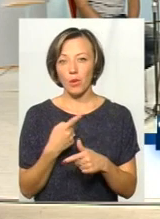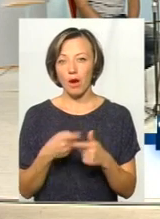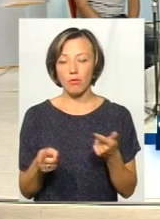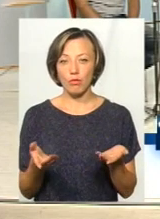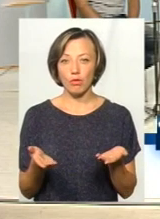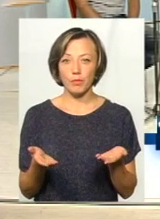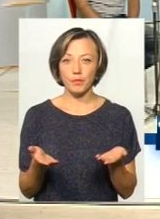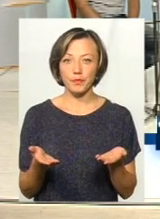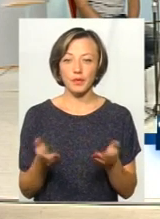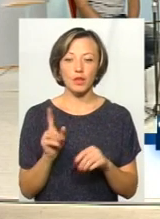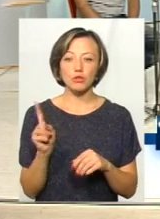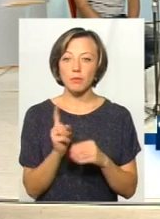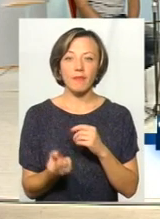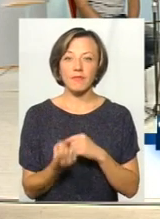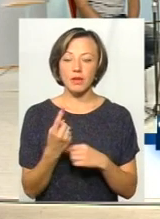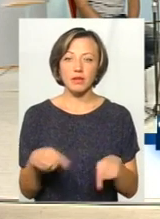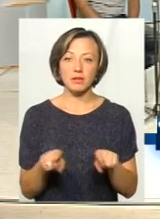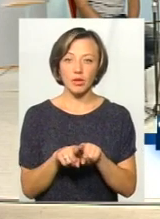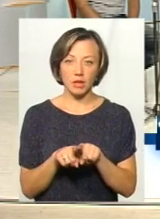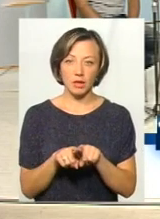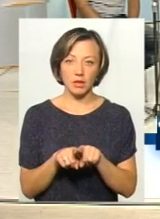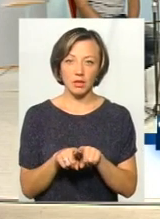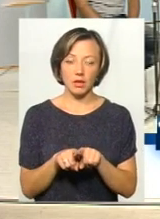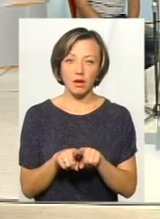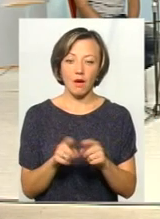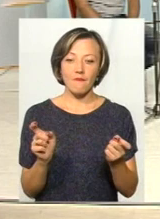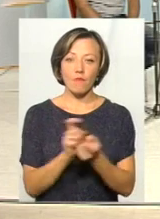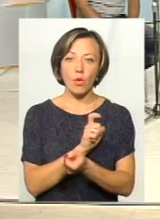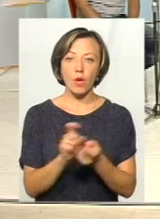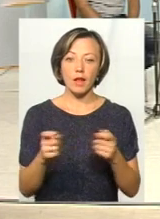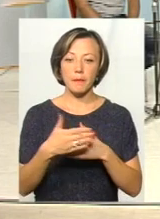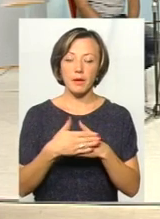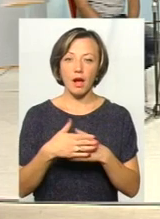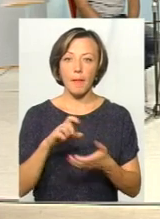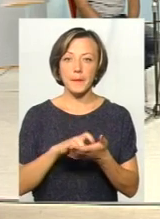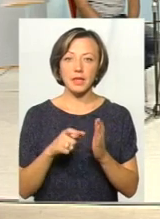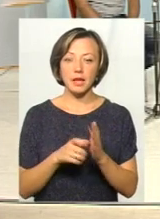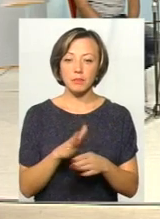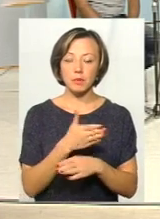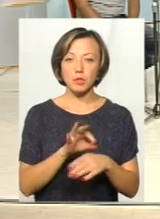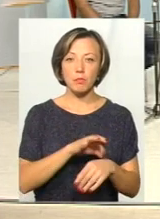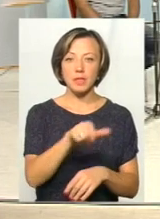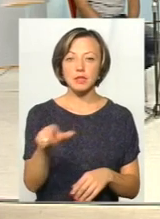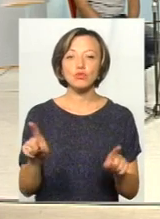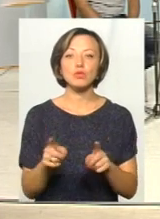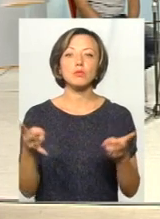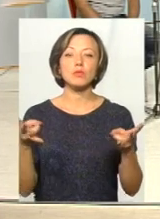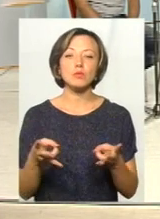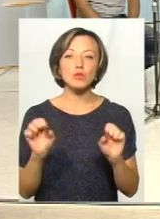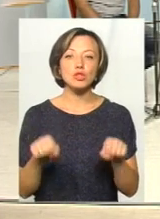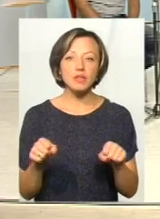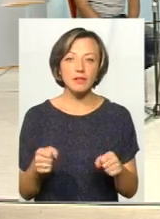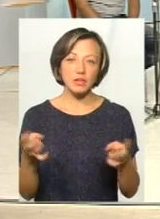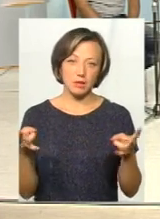ну, щоб не виникало таких воїн під кабінетами між пацієнтами. Що для цього, можливо,